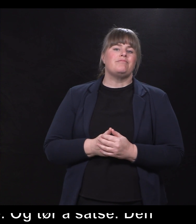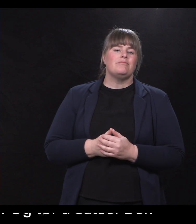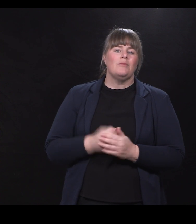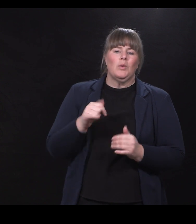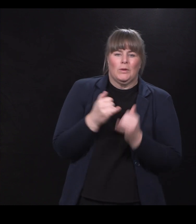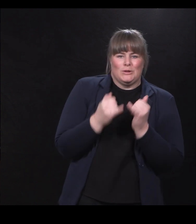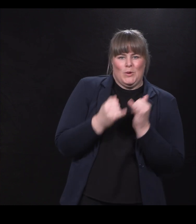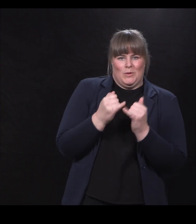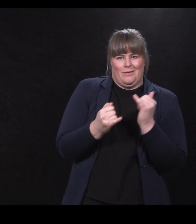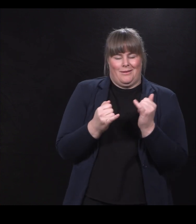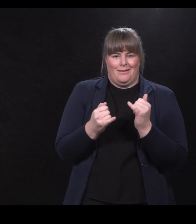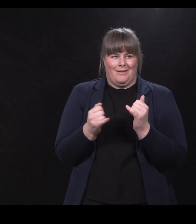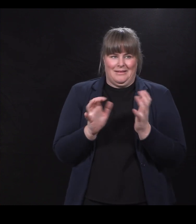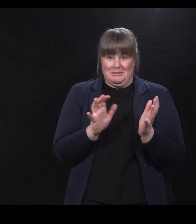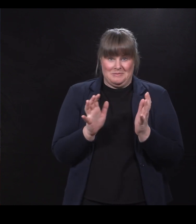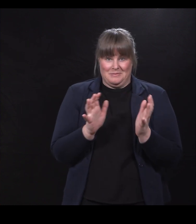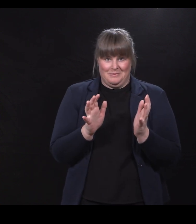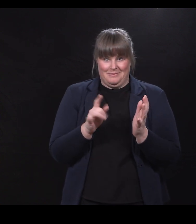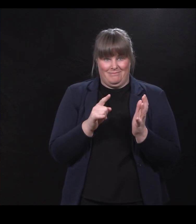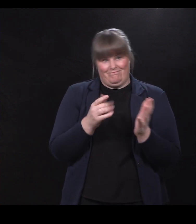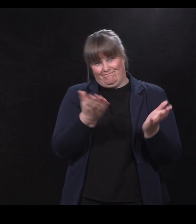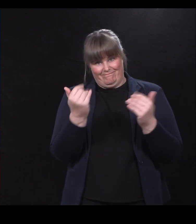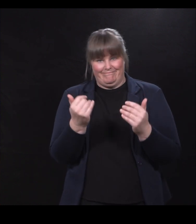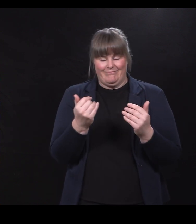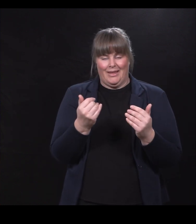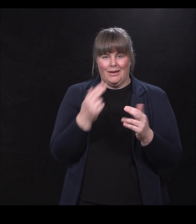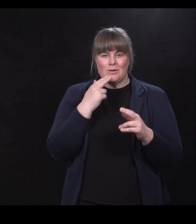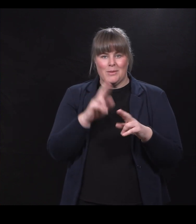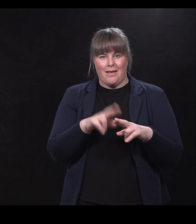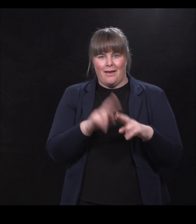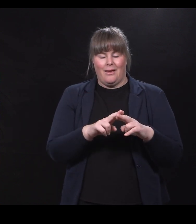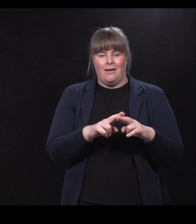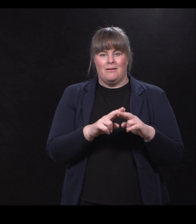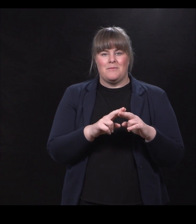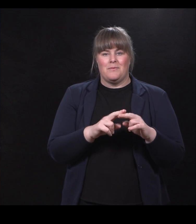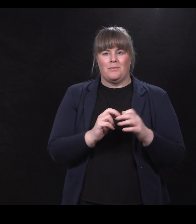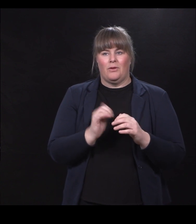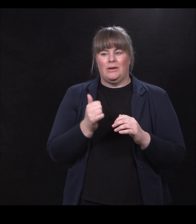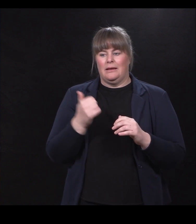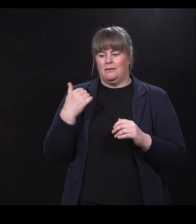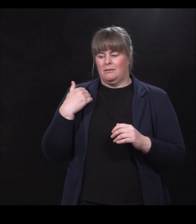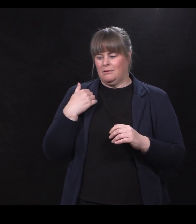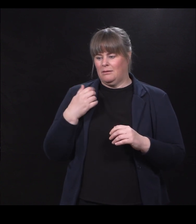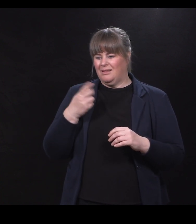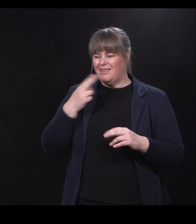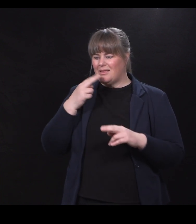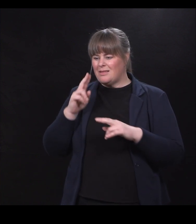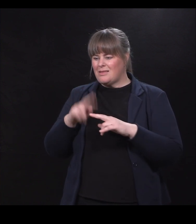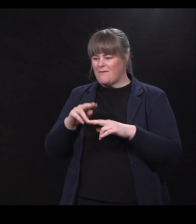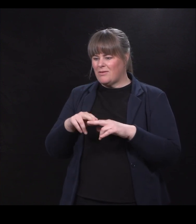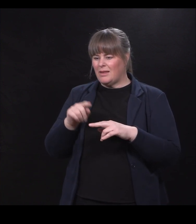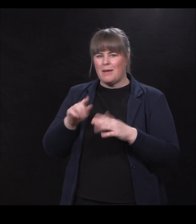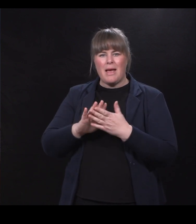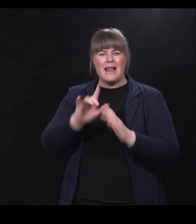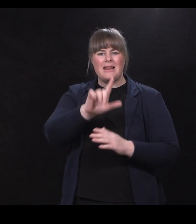slutt, og den kan du egentlig hive dere på. For det har vært litt snakk om denne, og det ble jo også nevnt, blant annet med Liv Laget, dette